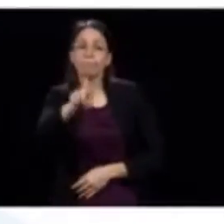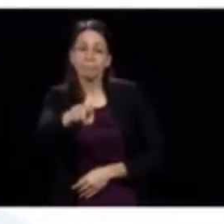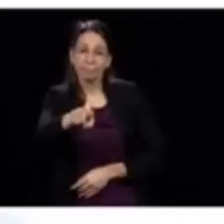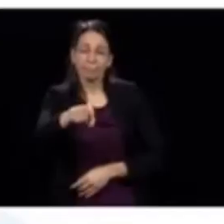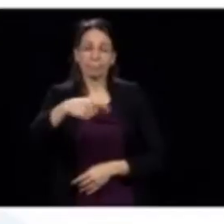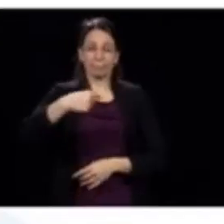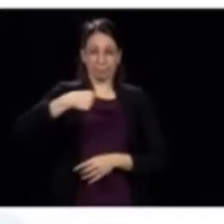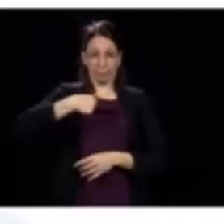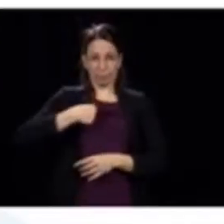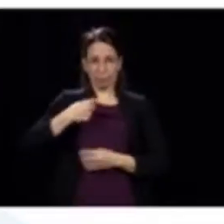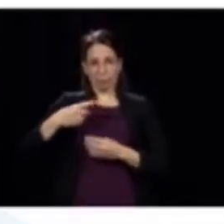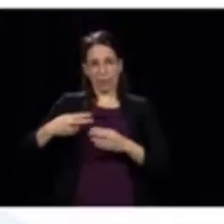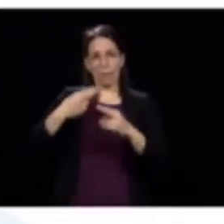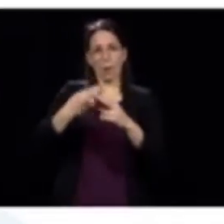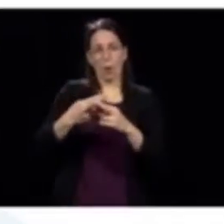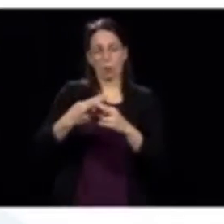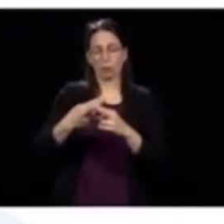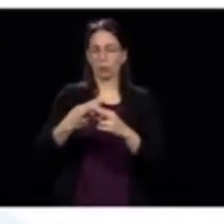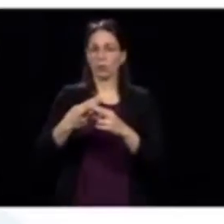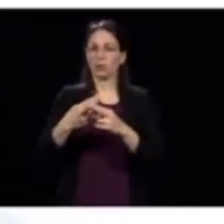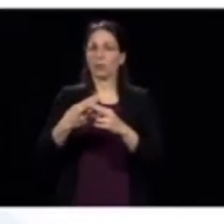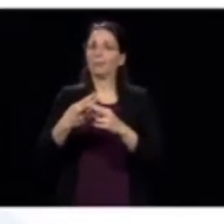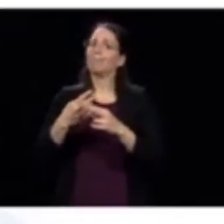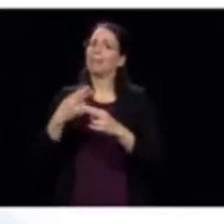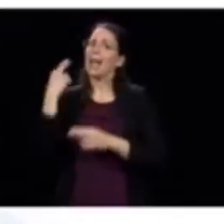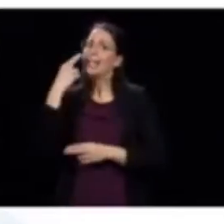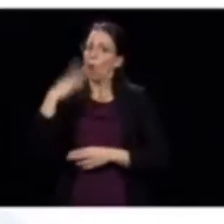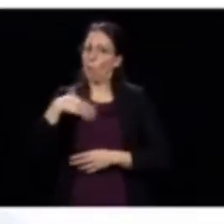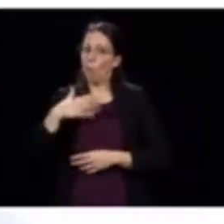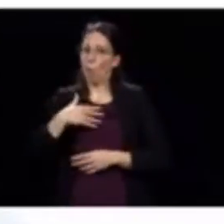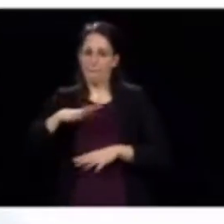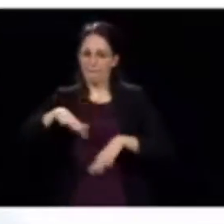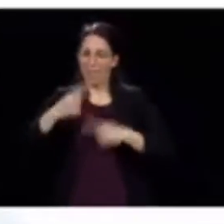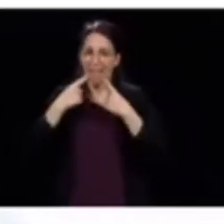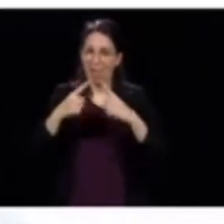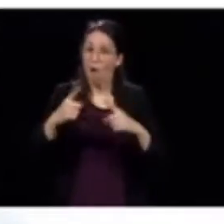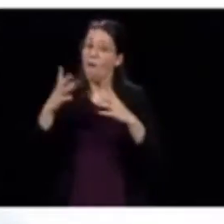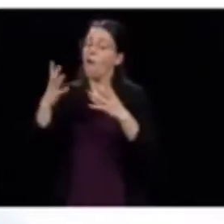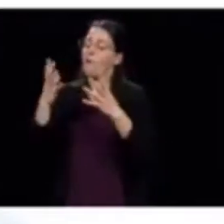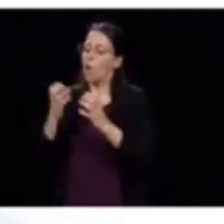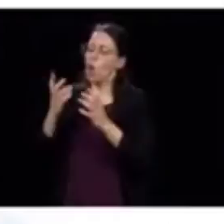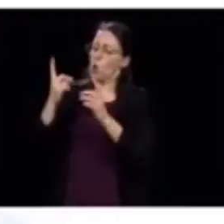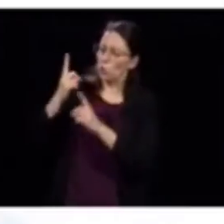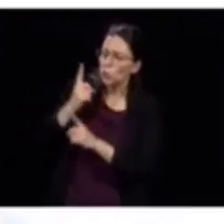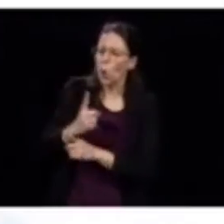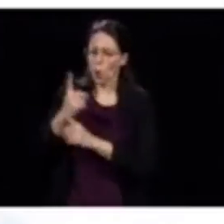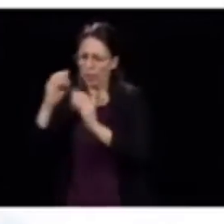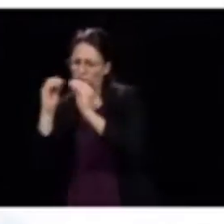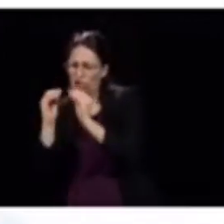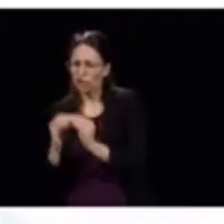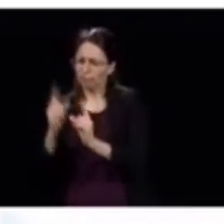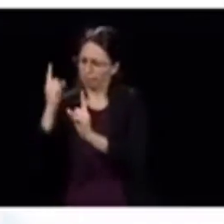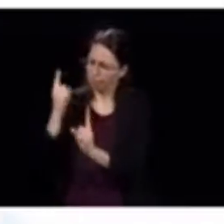C'est tout simplement une question de données. On veut être certain que ça soit stable pour un certain temps.